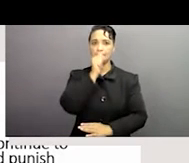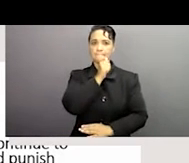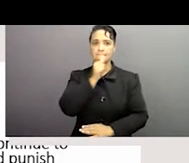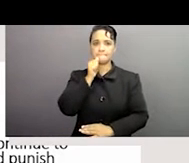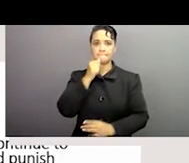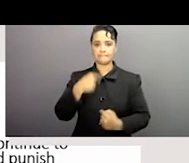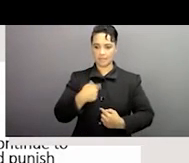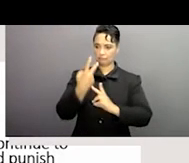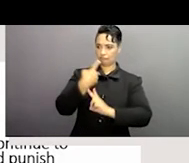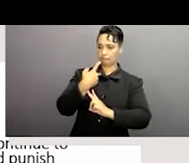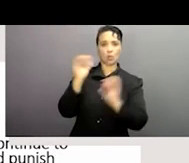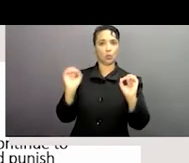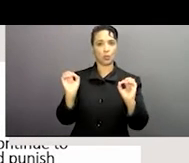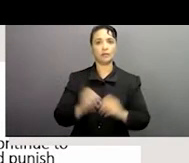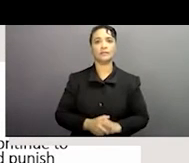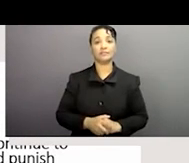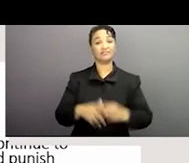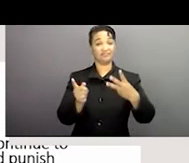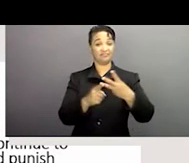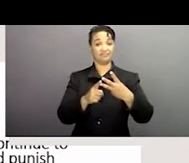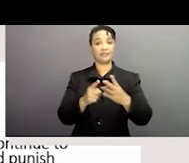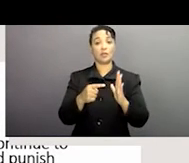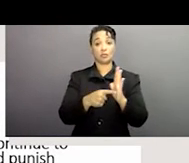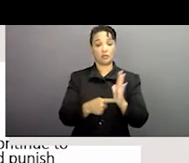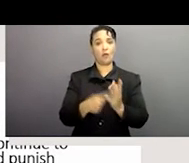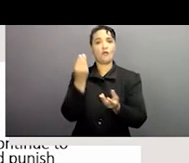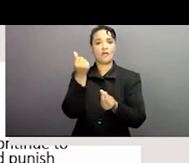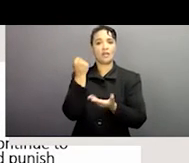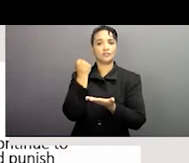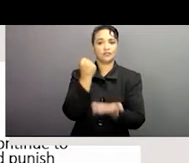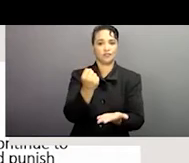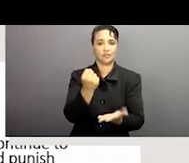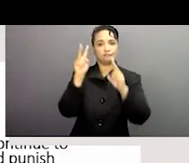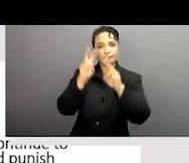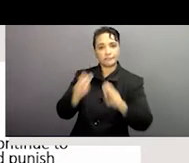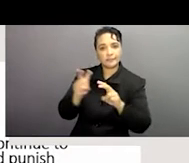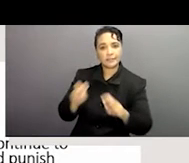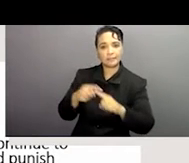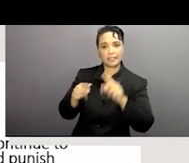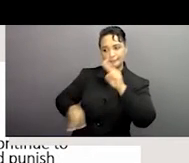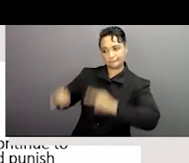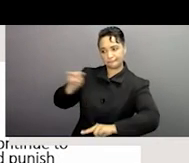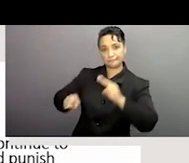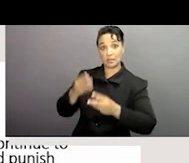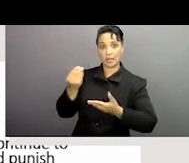confidentialité investissement financière aussi bien que la compétence sociale aussi des biens doivent être faire